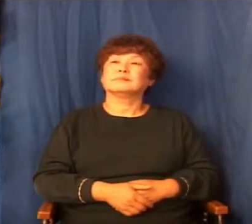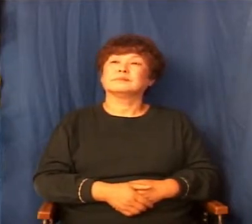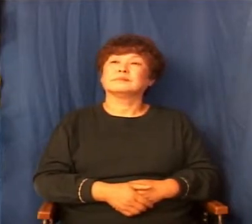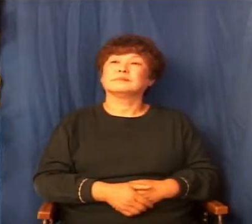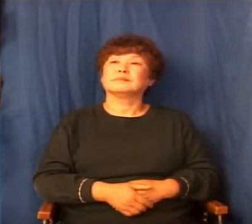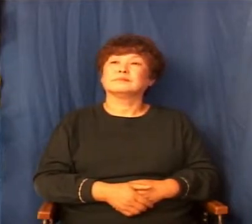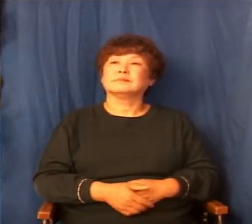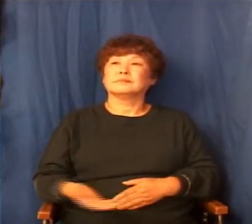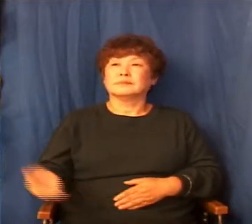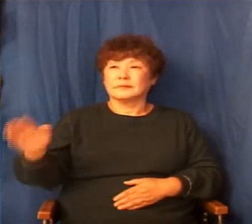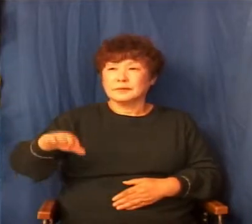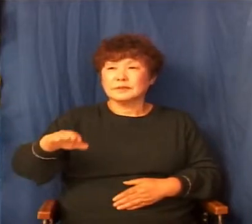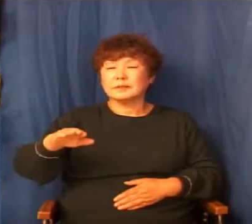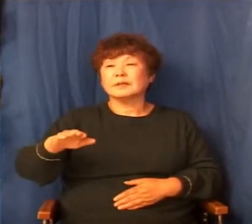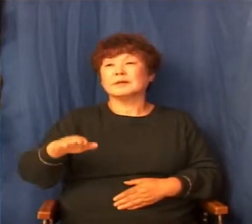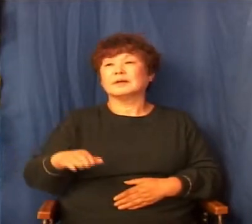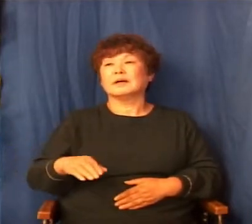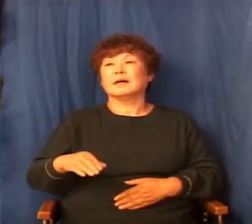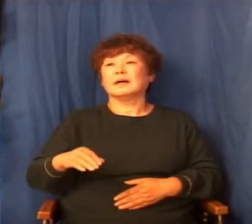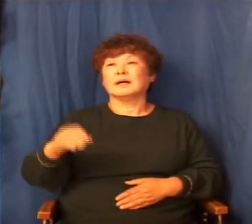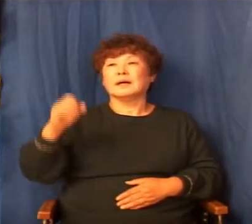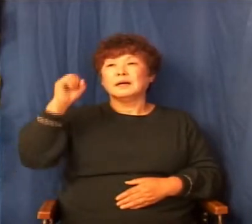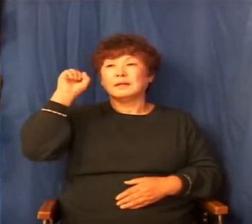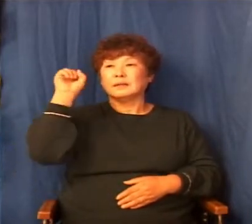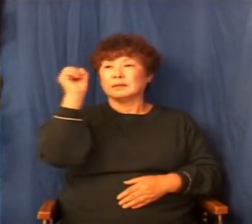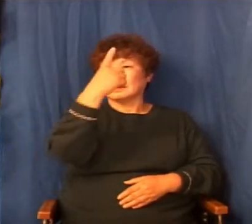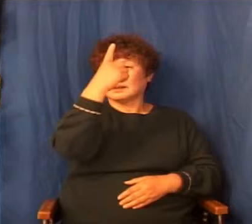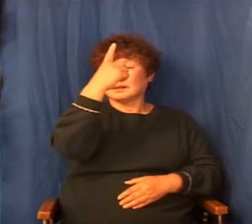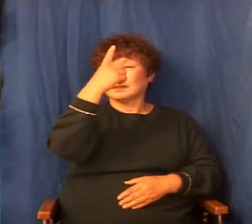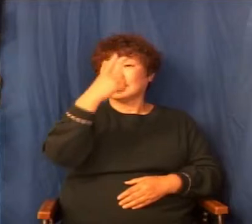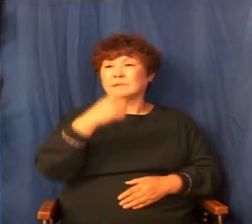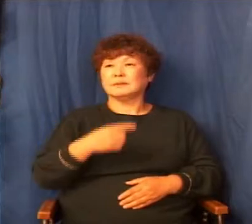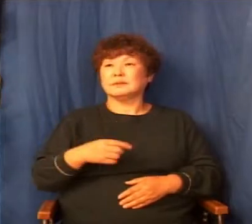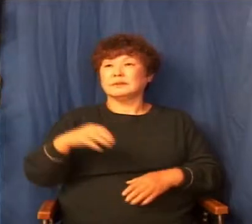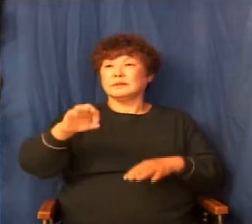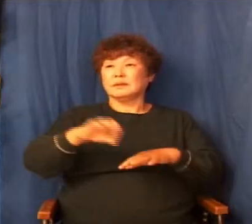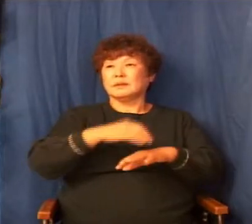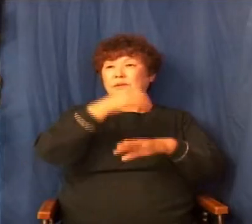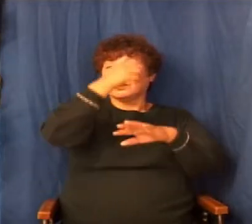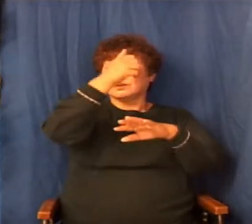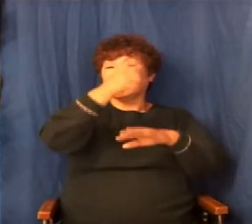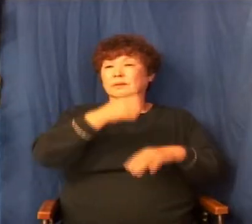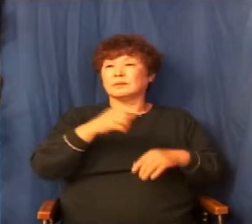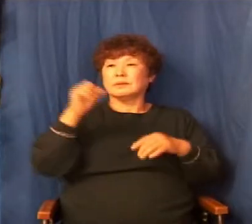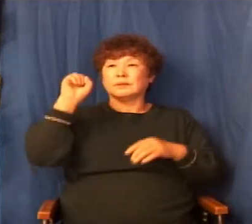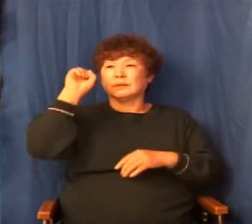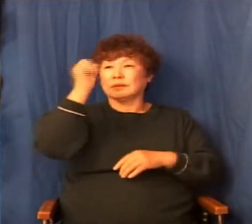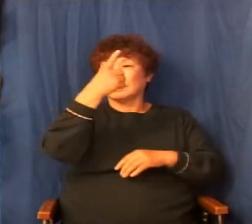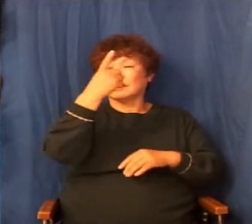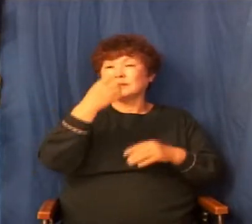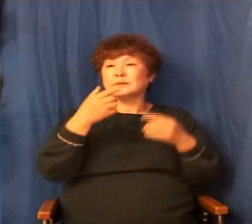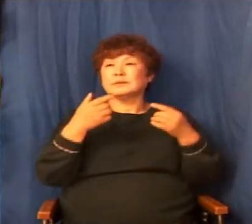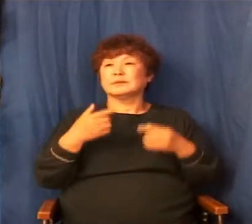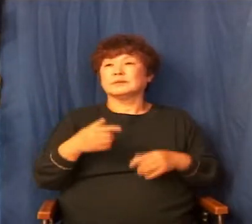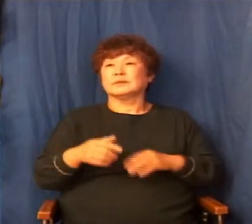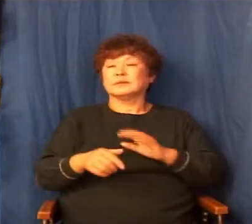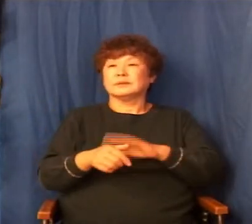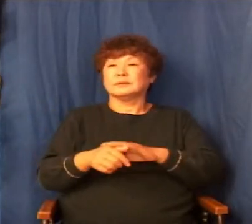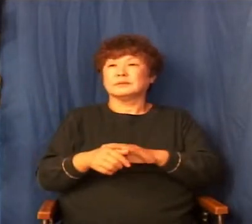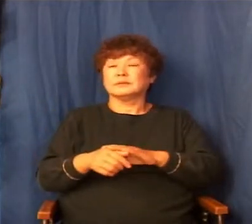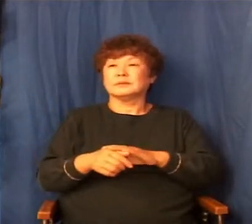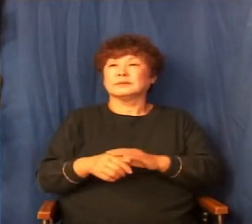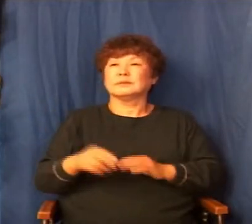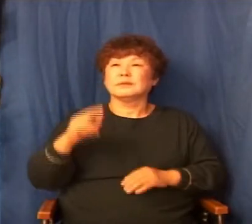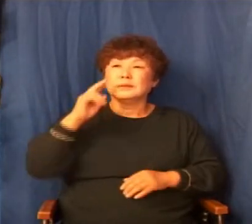그런데 그는 하나님께서 사울을 왕 세울 때 사울이 한다 그랬어요? 안 한다